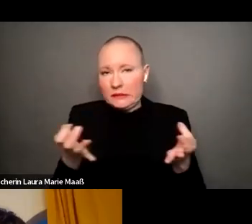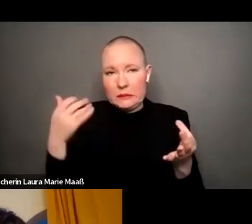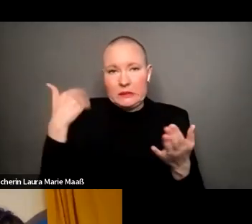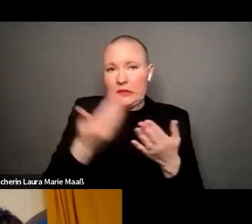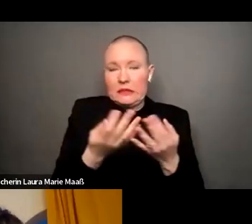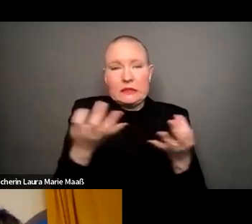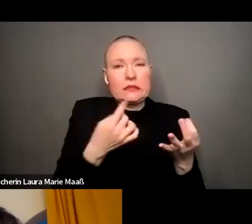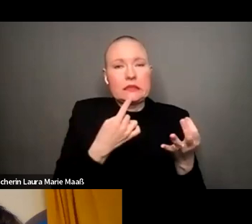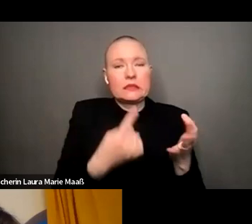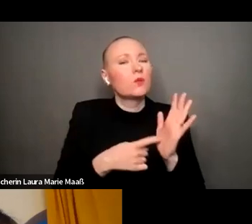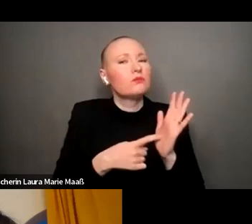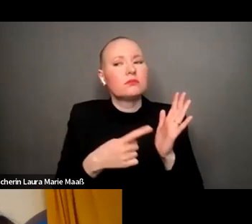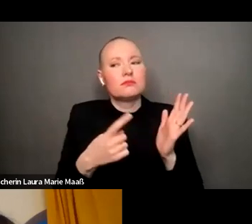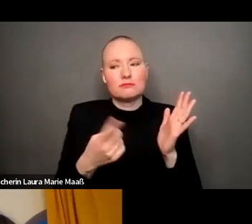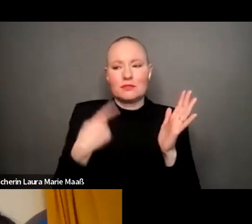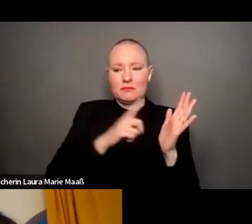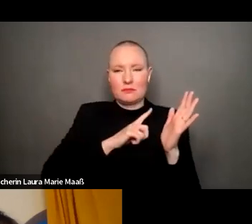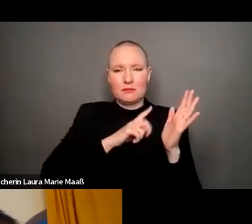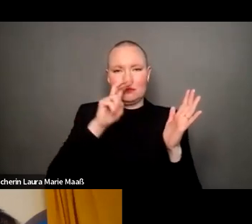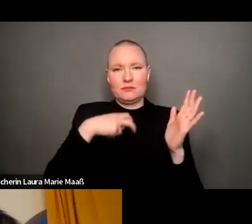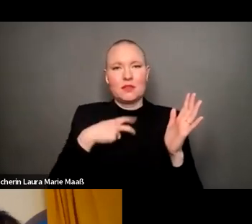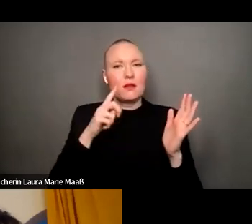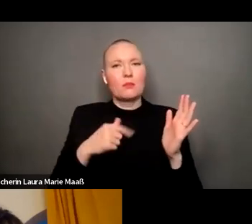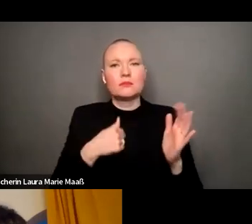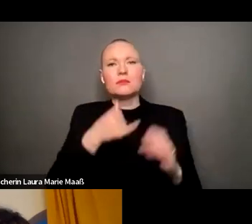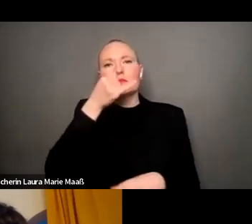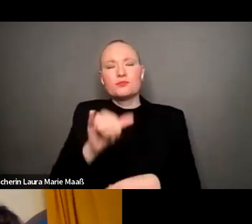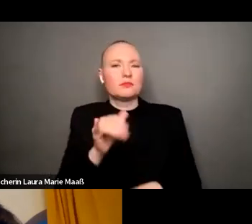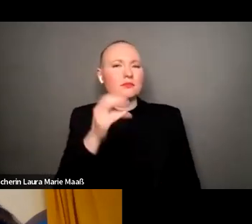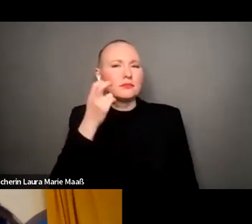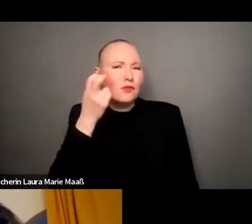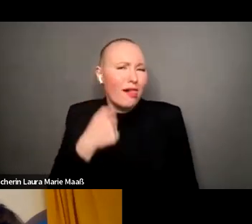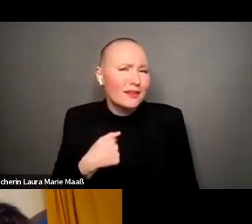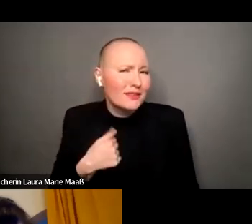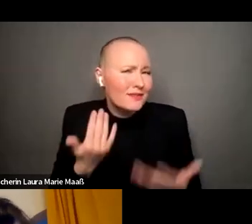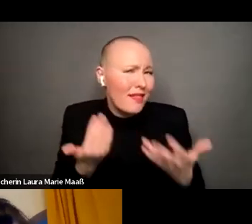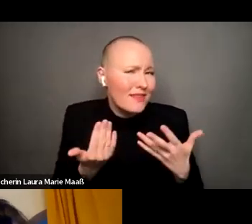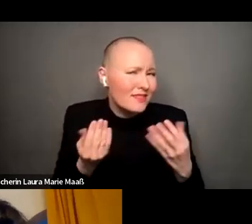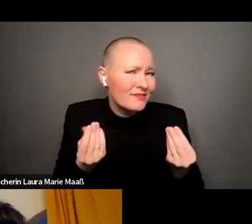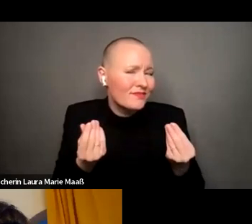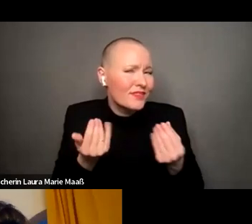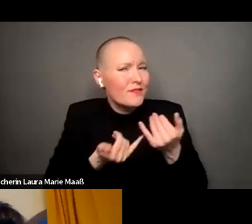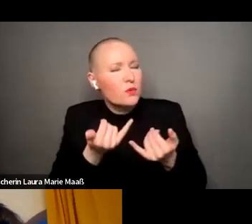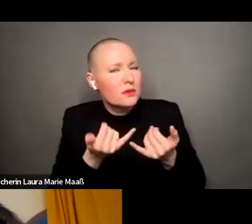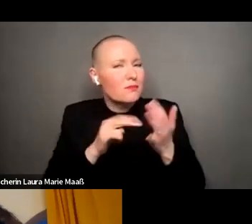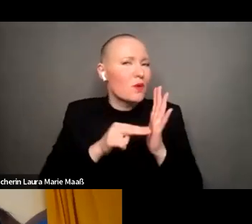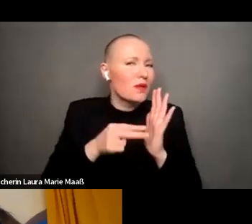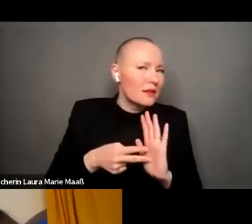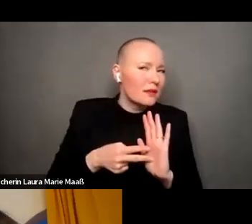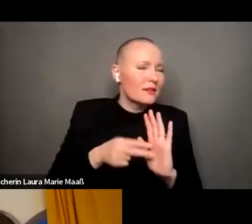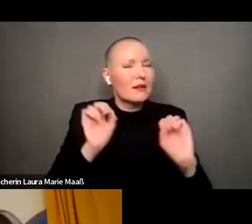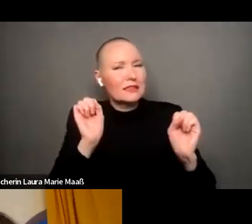unser einer ältere frauen politiker oder frauen